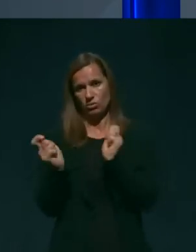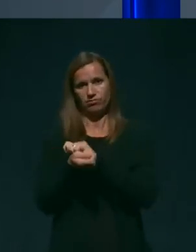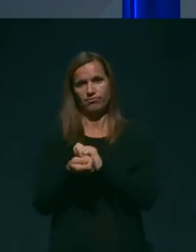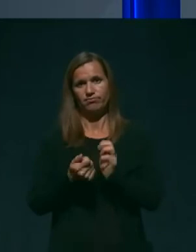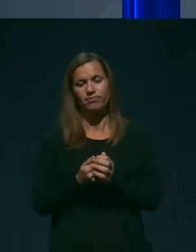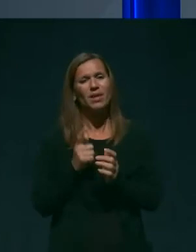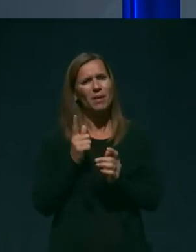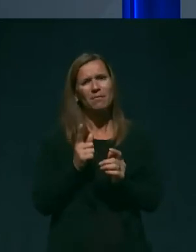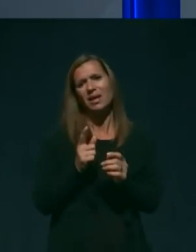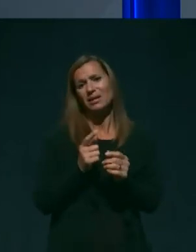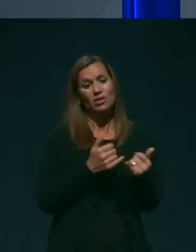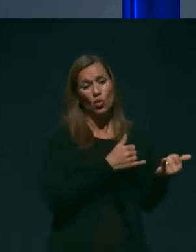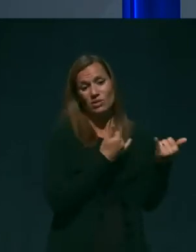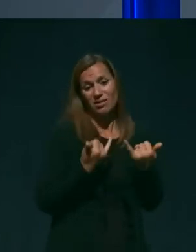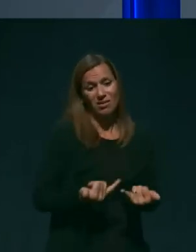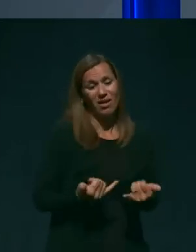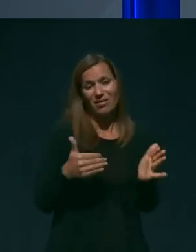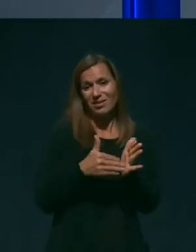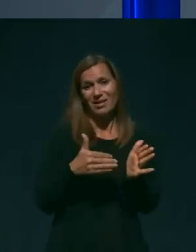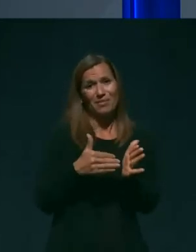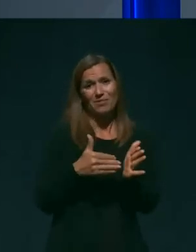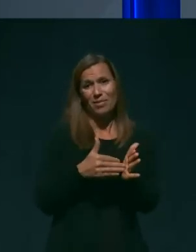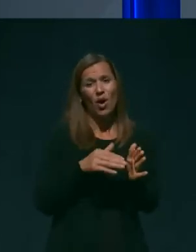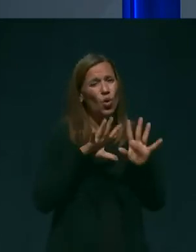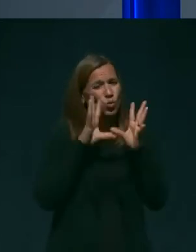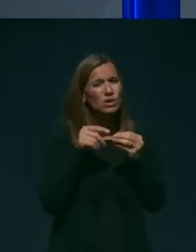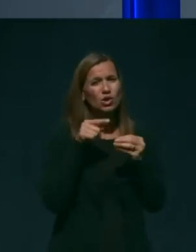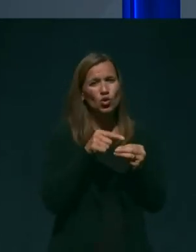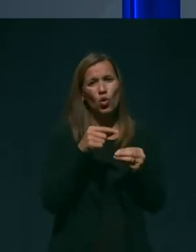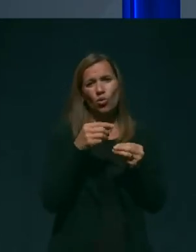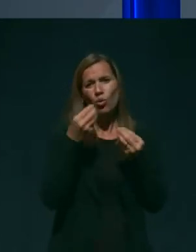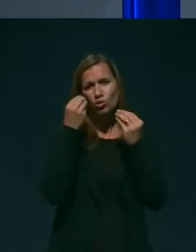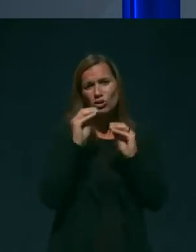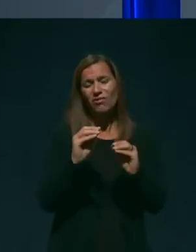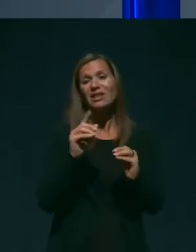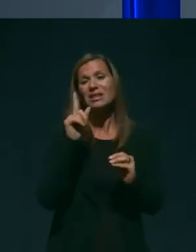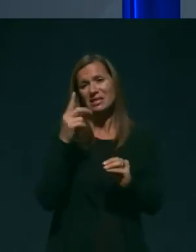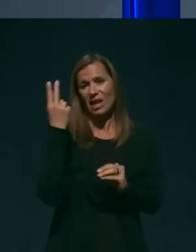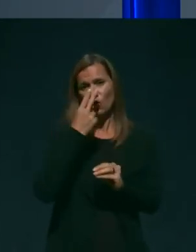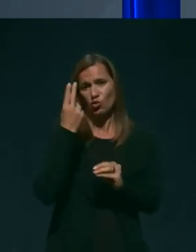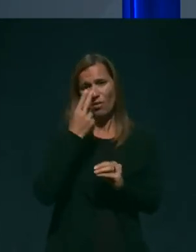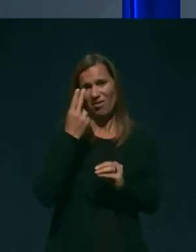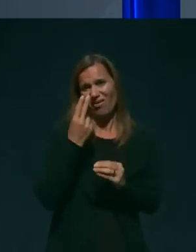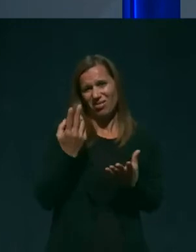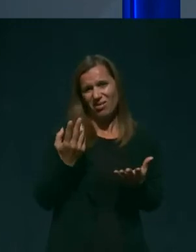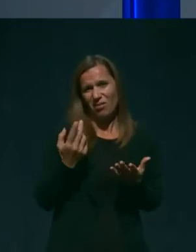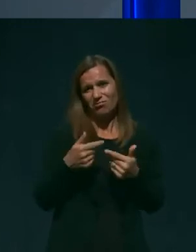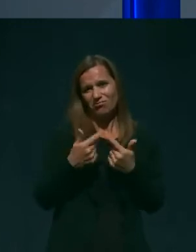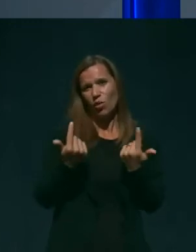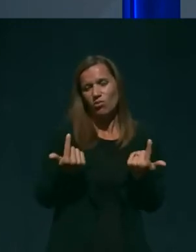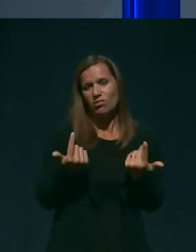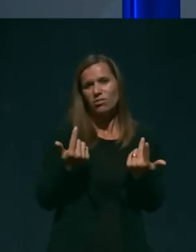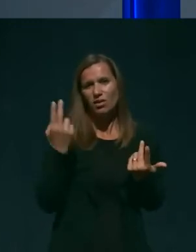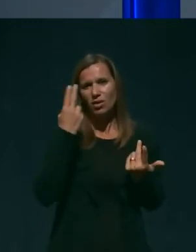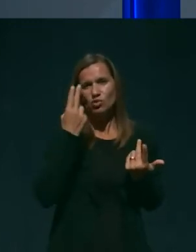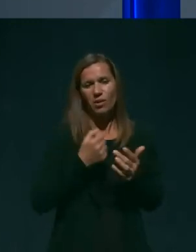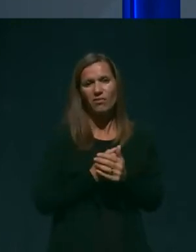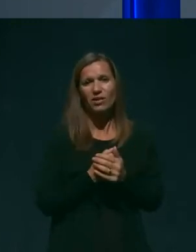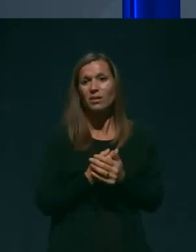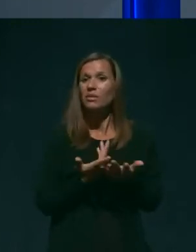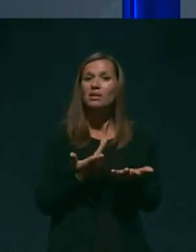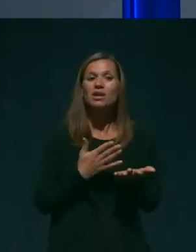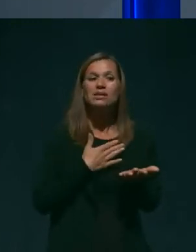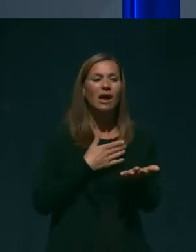vsa ta navodila upoštevati z razumevanjem, zakaj obstajajo in seveda z neko